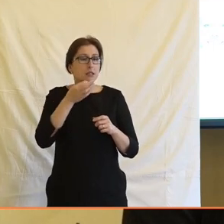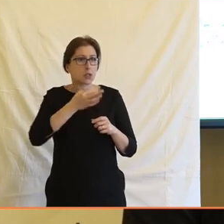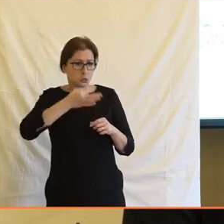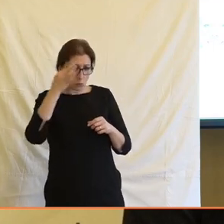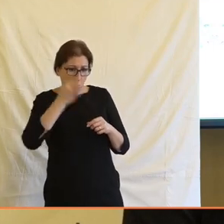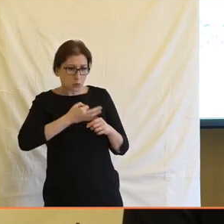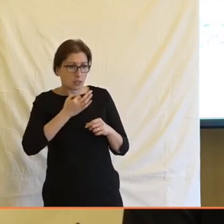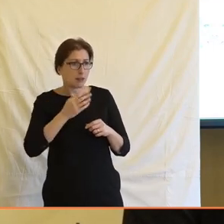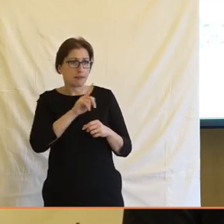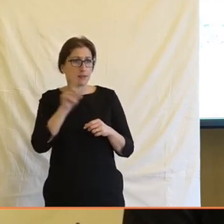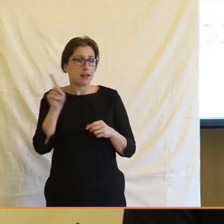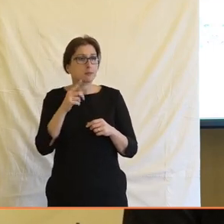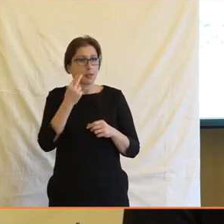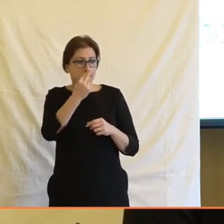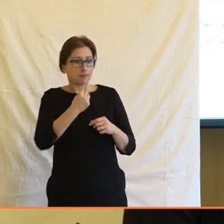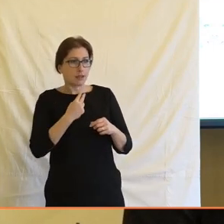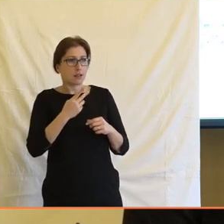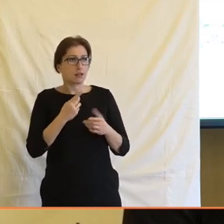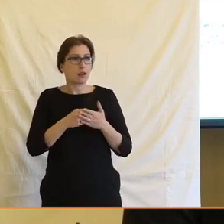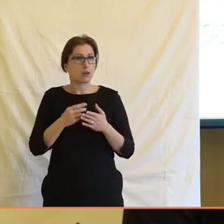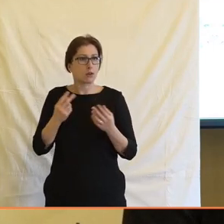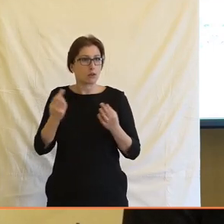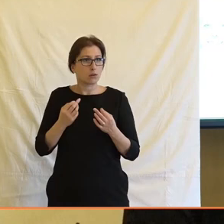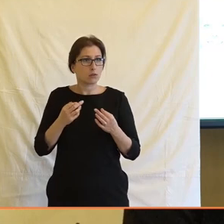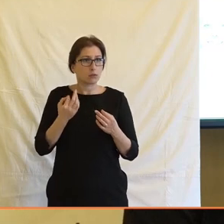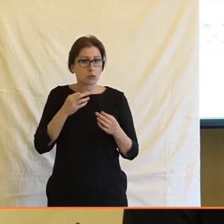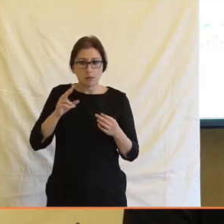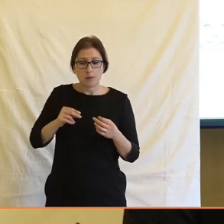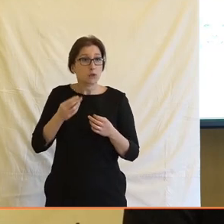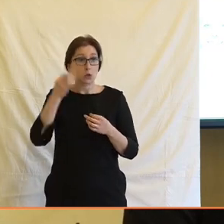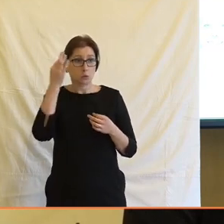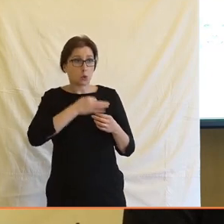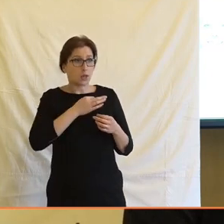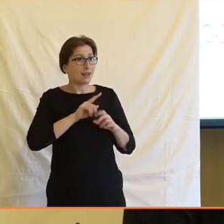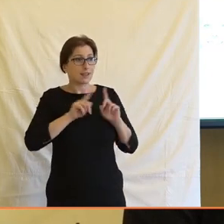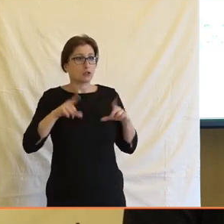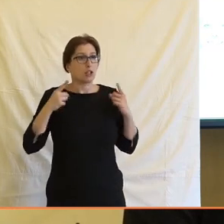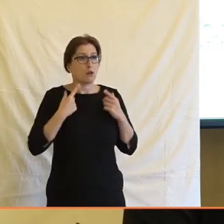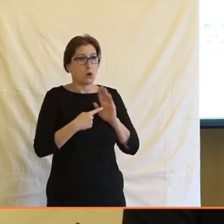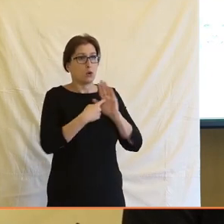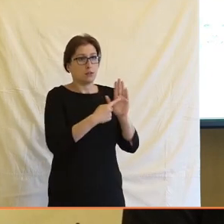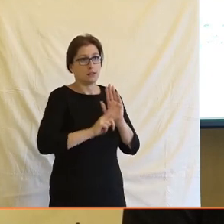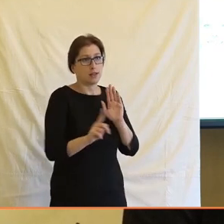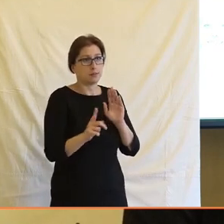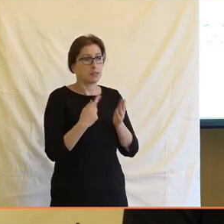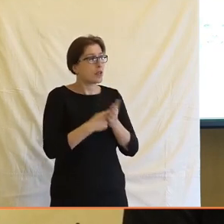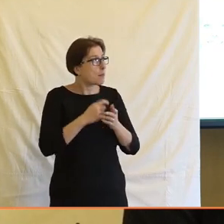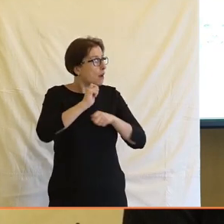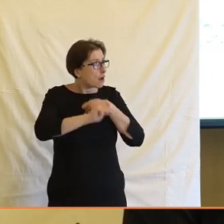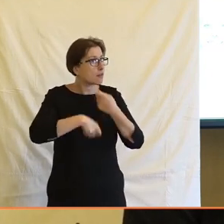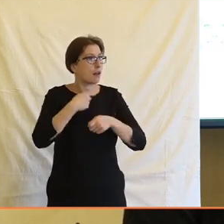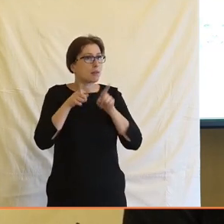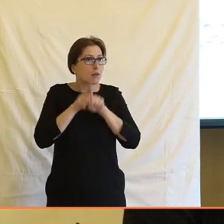jsou smutní, tak na to musí zobat, jako co mají schovaný v kabelce, protože smutek nepatří do života. To znamená prostě vytváříme tyto